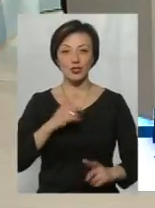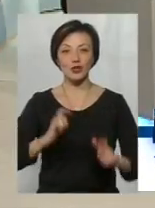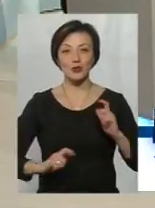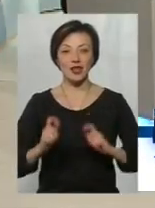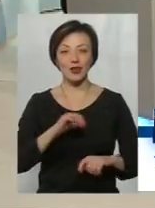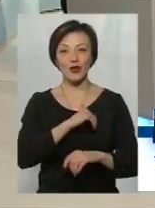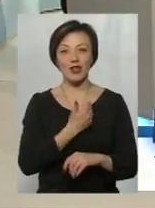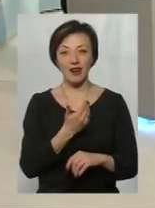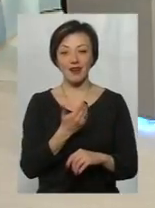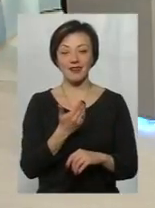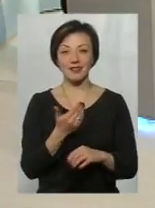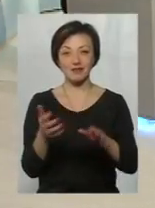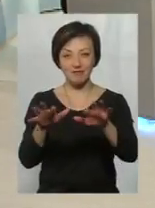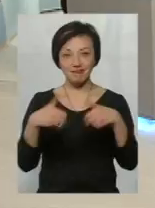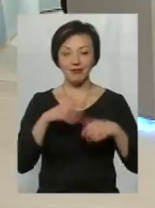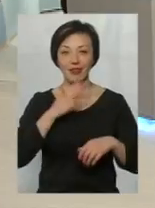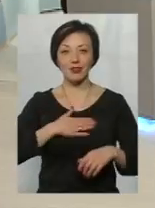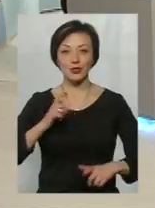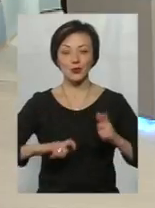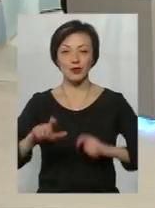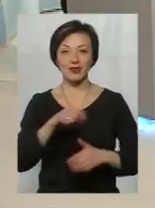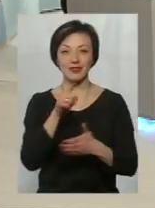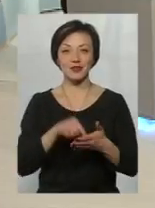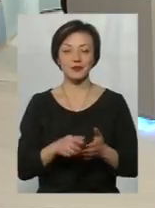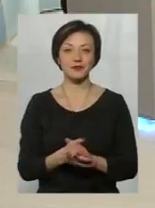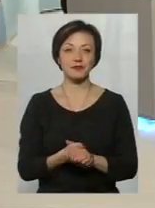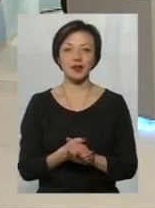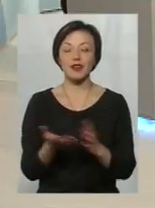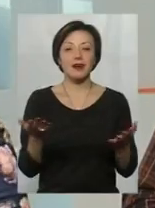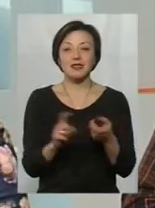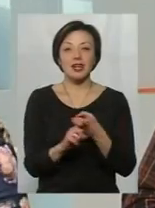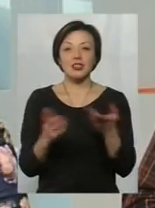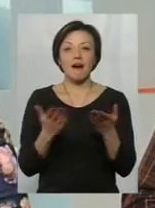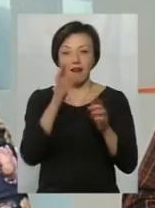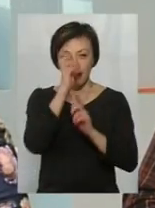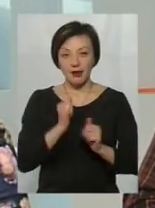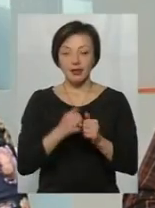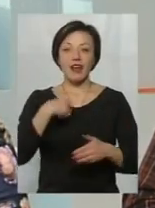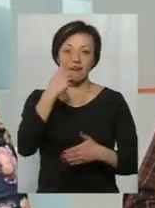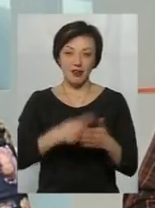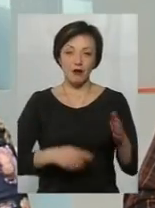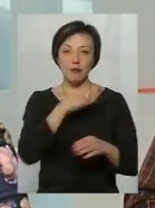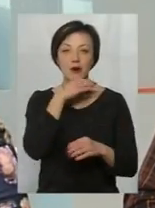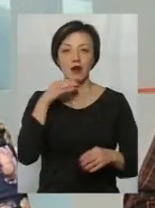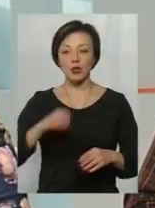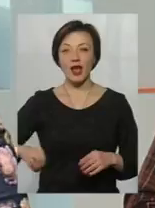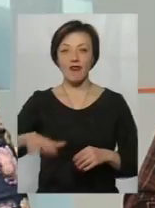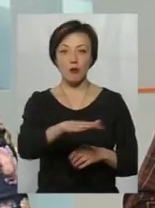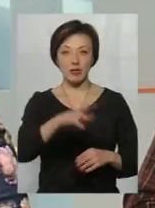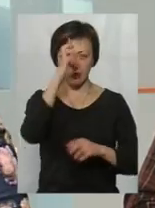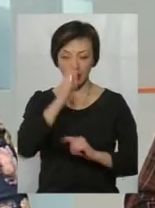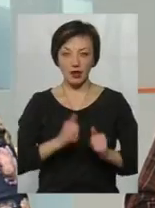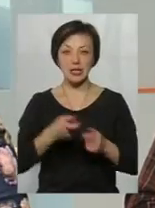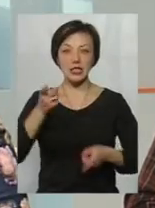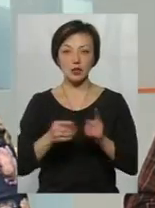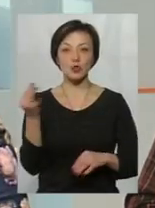і хотять від них? Знову ж таки, залежно, яка країна. Я щиро вірю, що багато європейських країн дійсно